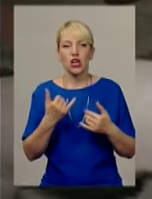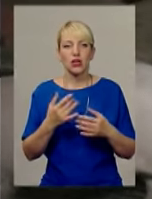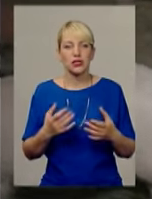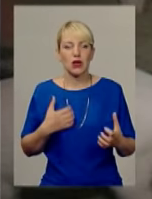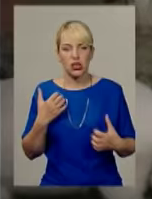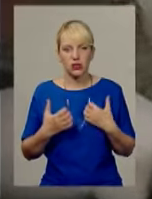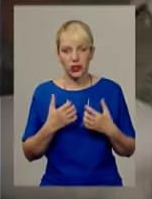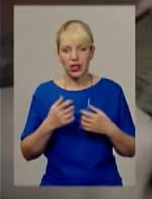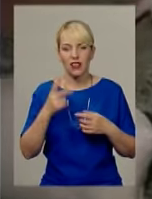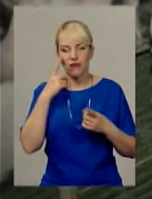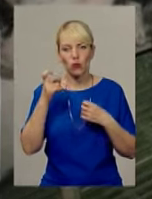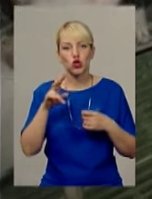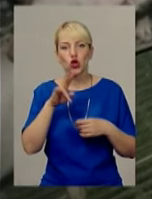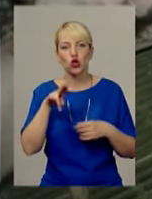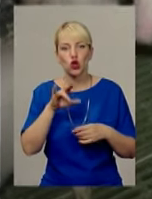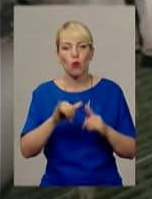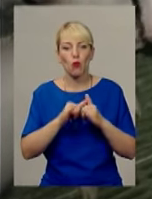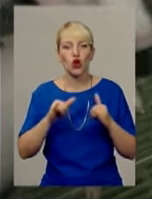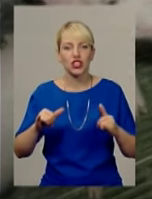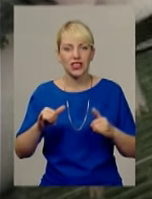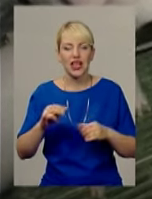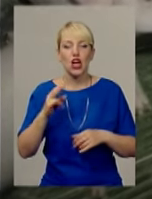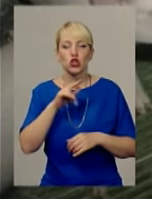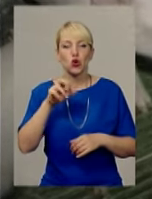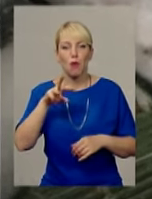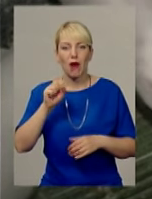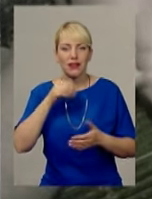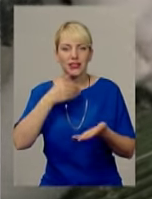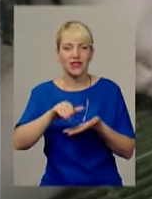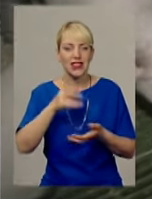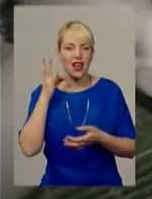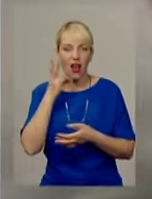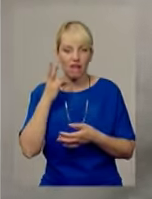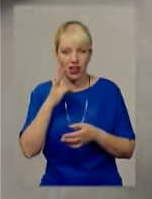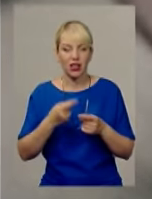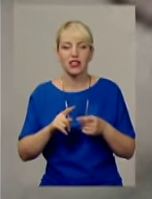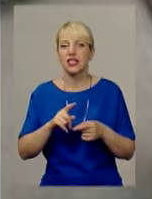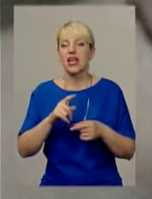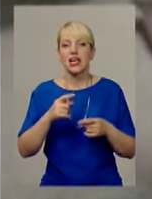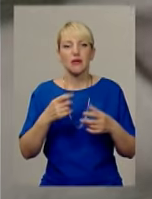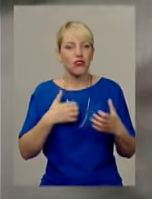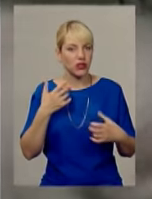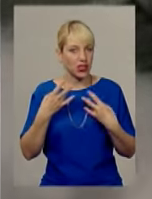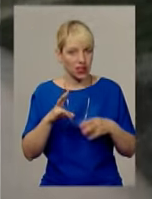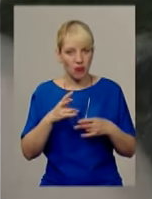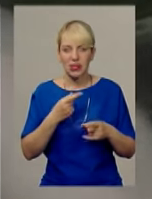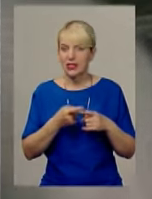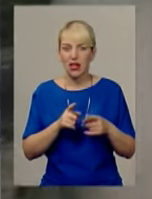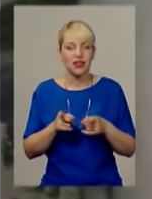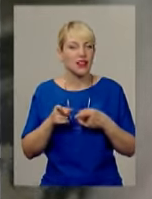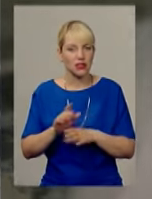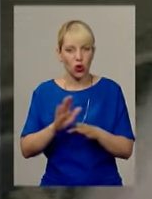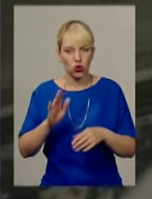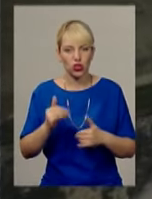щодо поширення африканської чуми свиней. Та ветеринари запевнили, панікувати не варто, адже чума, котра вражає свиней, Хмельниччині поки що не загружує.